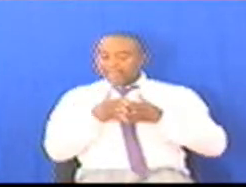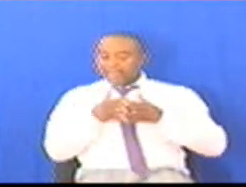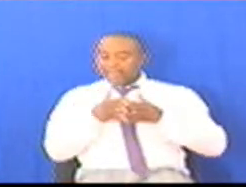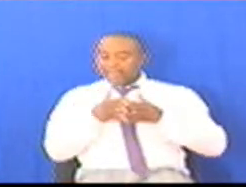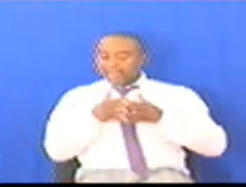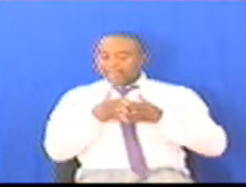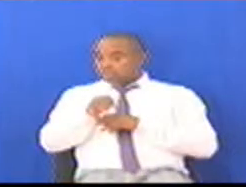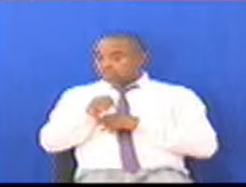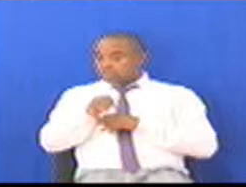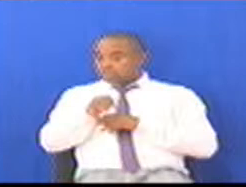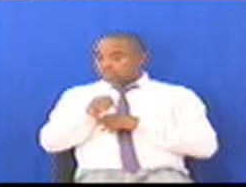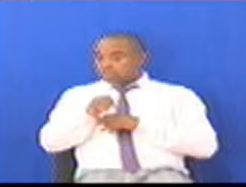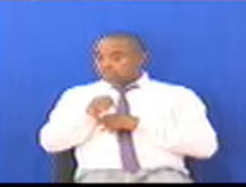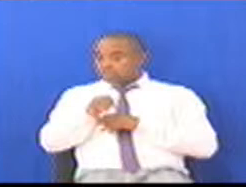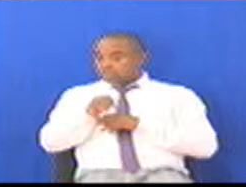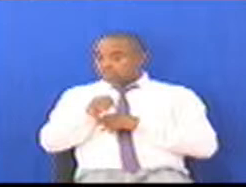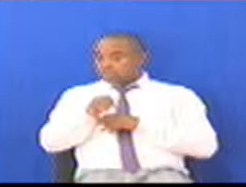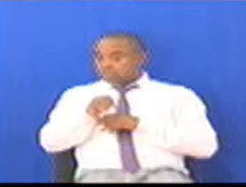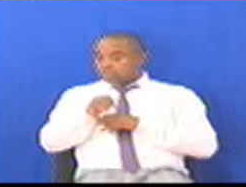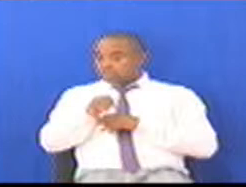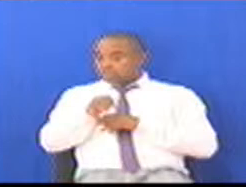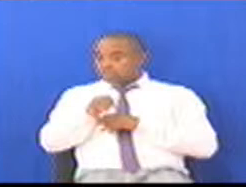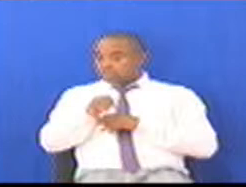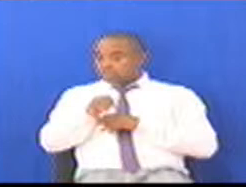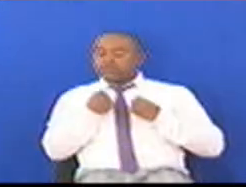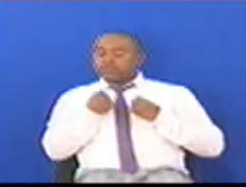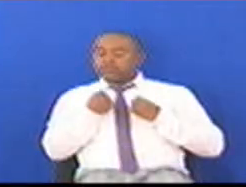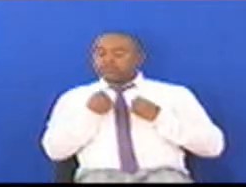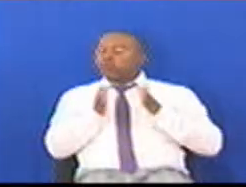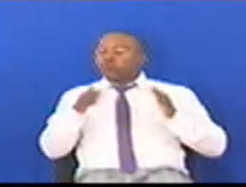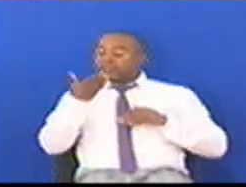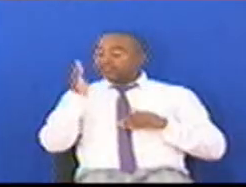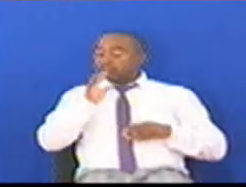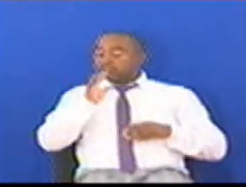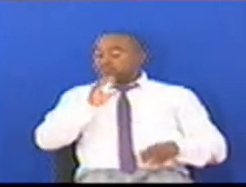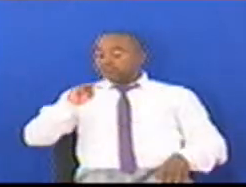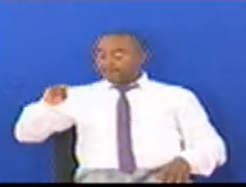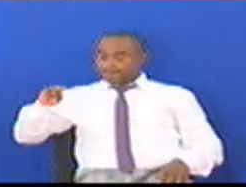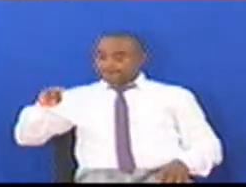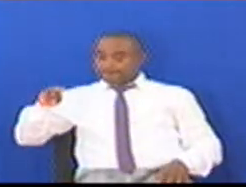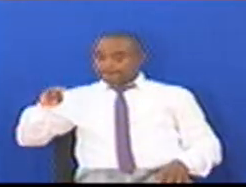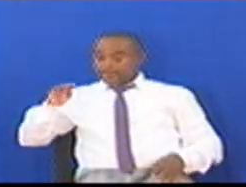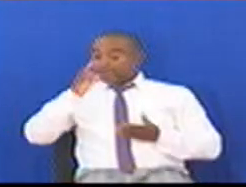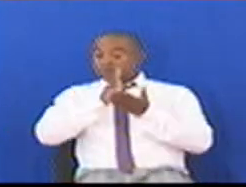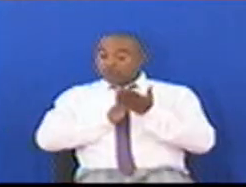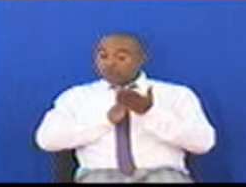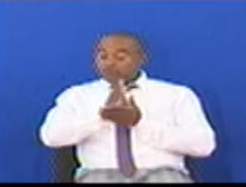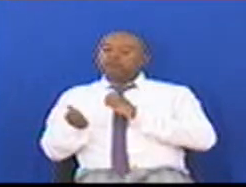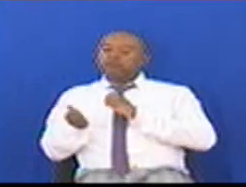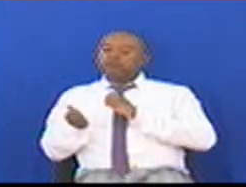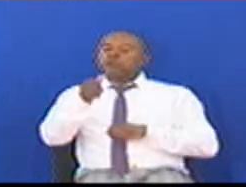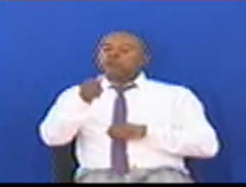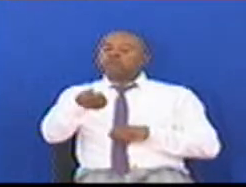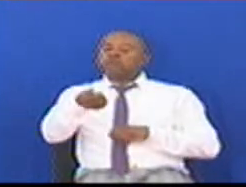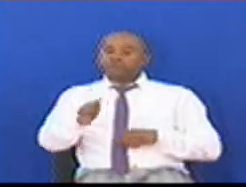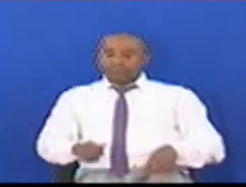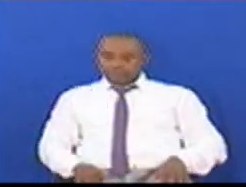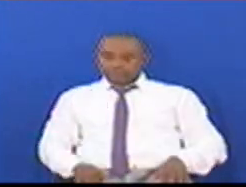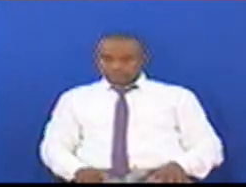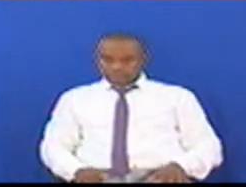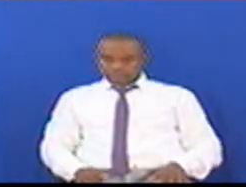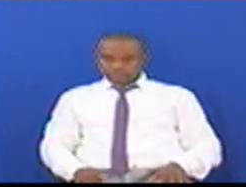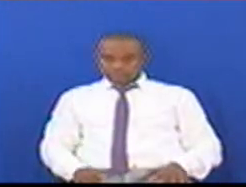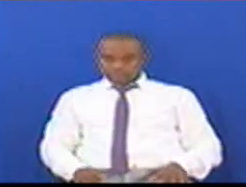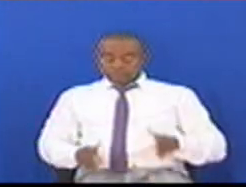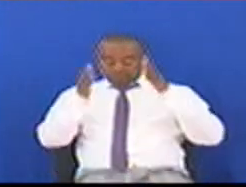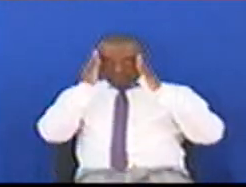Watangweji Jitahada Hizi Kubwa Zizofanya Na Sirekali Ya Sisi Chinia Kiongozi Mahiri Mwishmua Dak Chumua Rais Kwenye